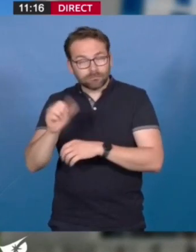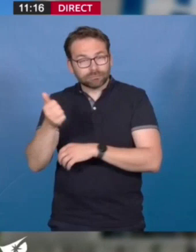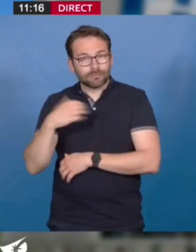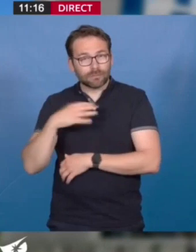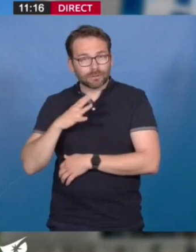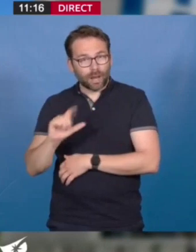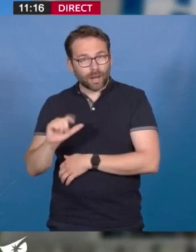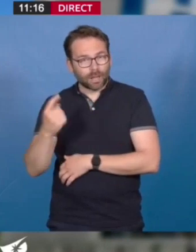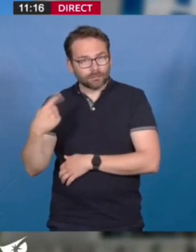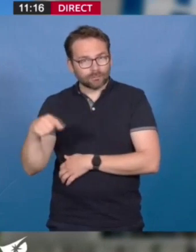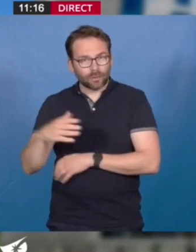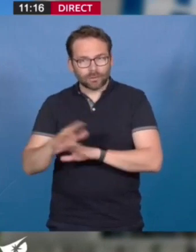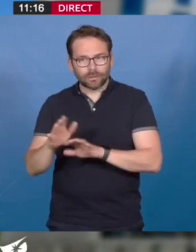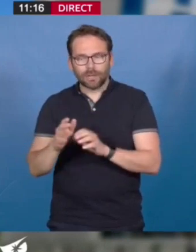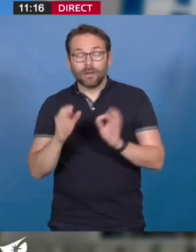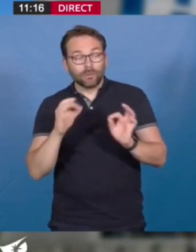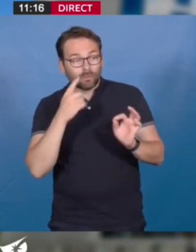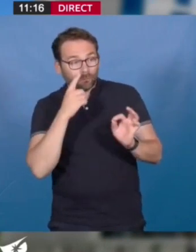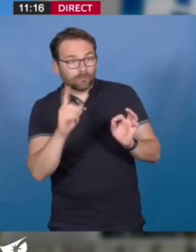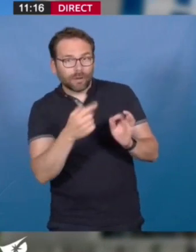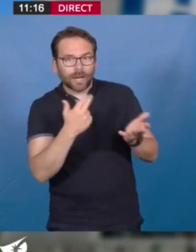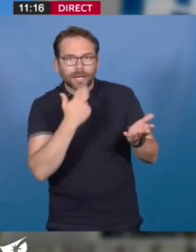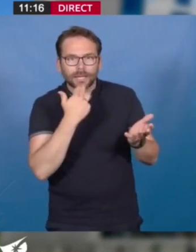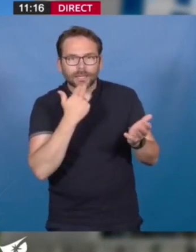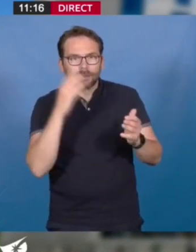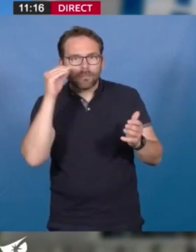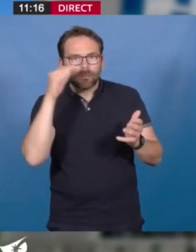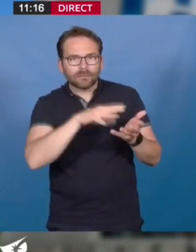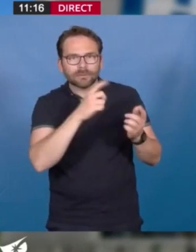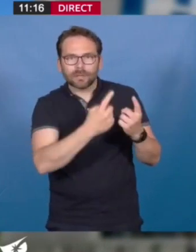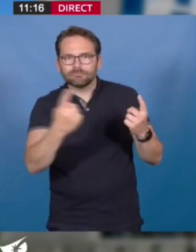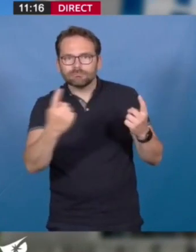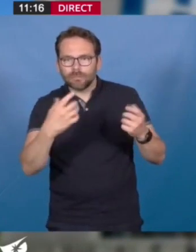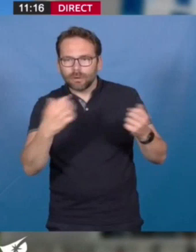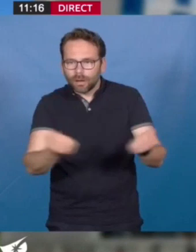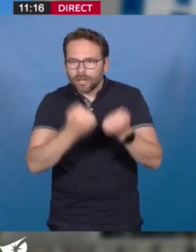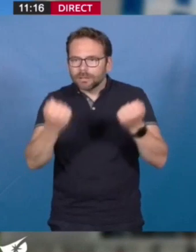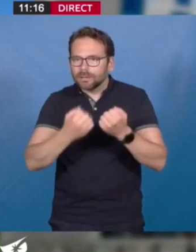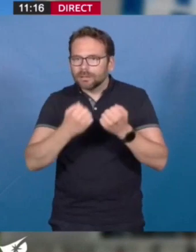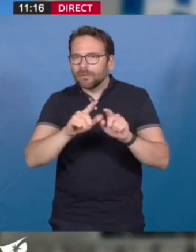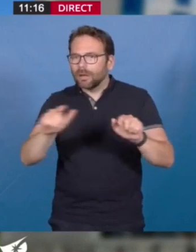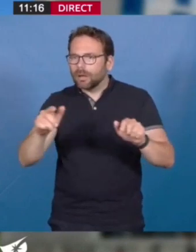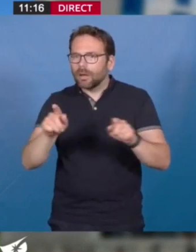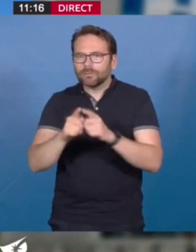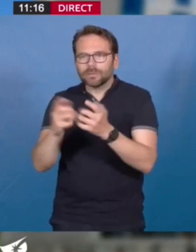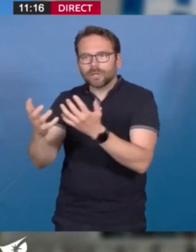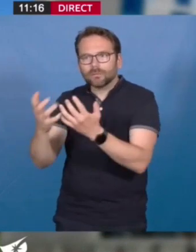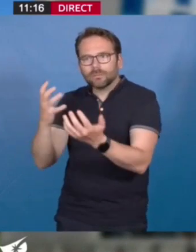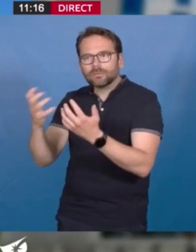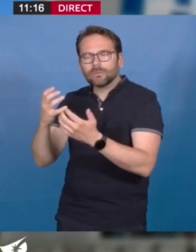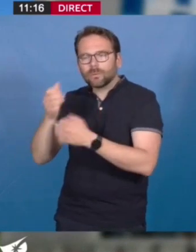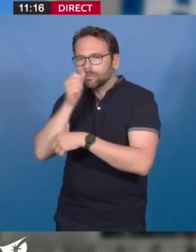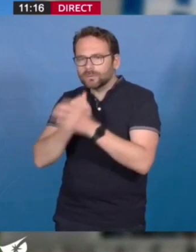faisons, avec la qualité des professionnels qui animent nos lieux et nos salles. Les expositions au musée d'art